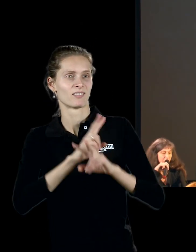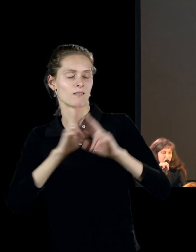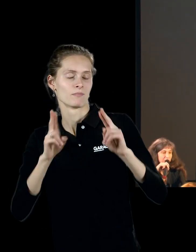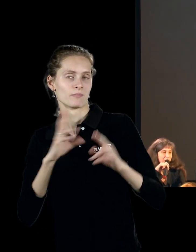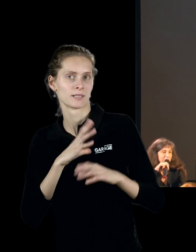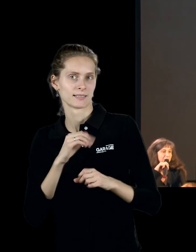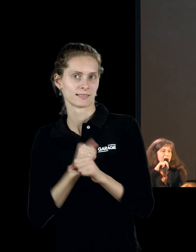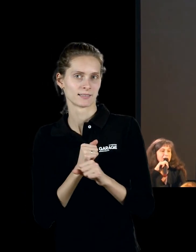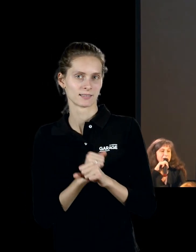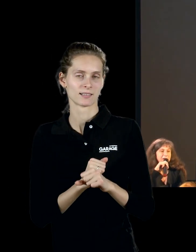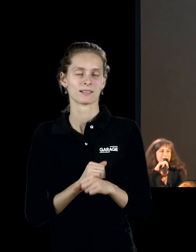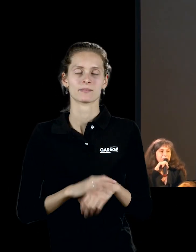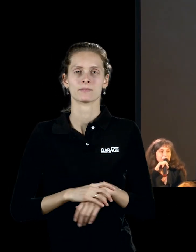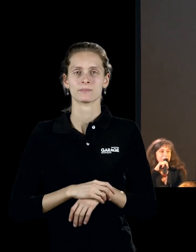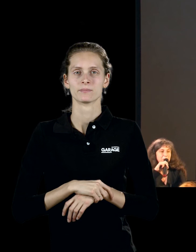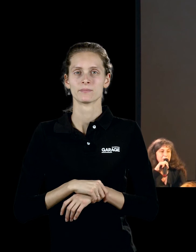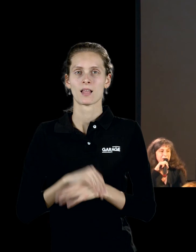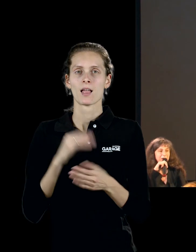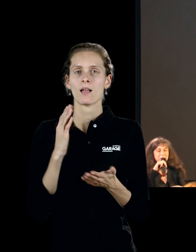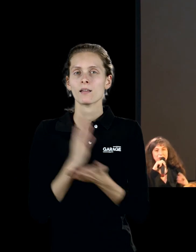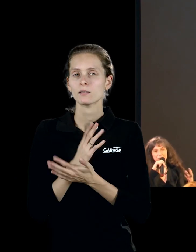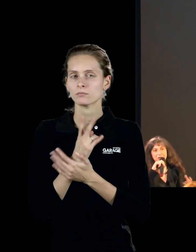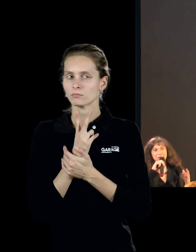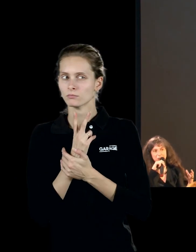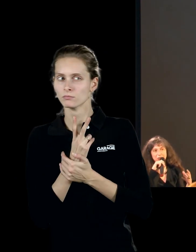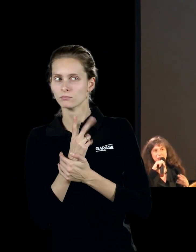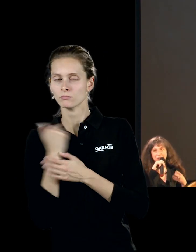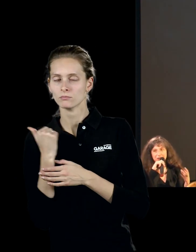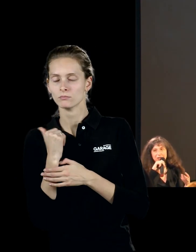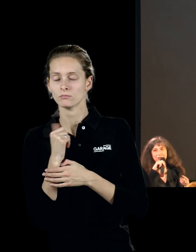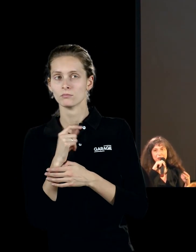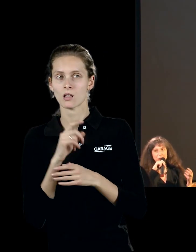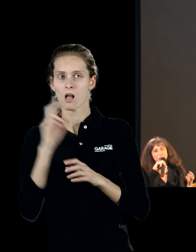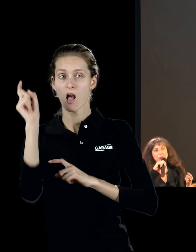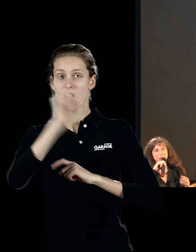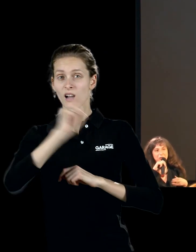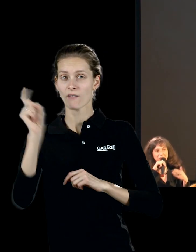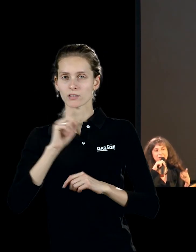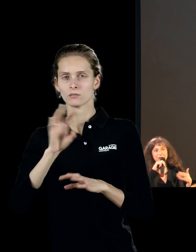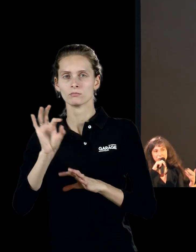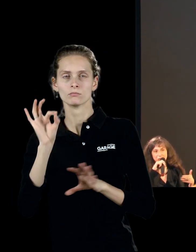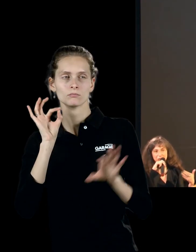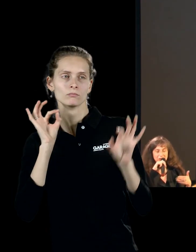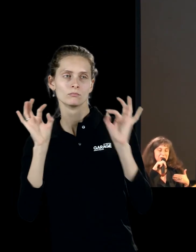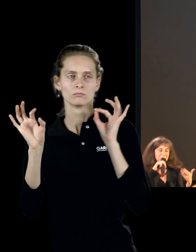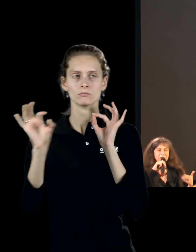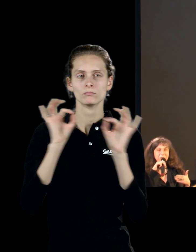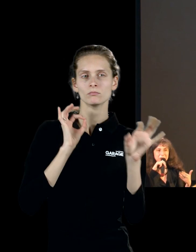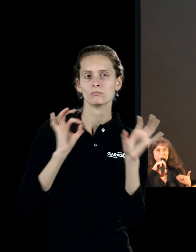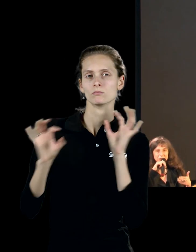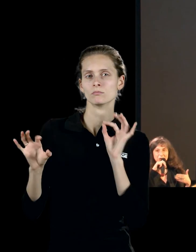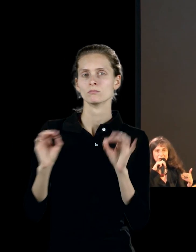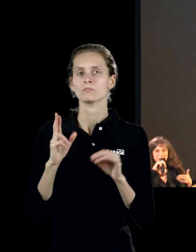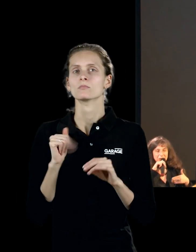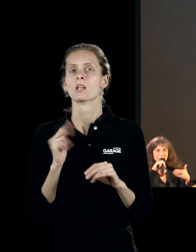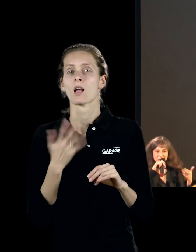принадлежал к руку сюрреалистов. И есть, в общем, большое подозрение, что отбирал он из этих граффити то, что всегда, когда человек из